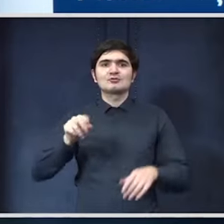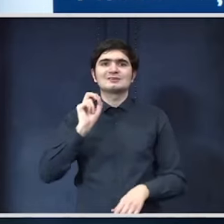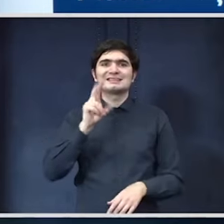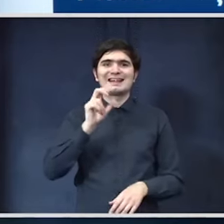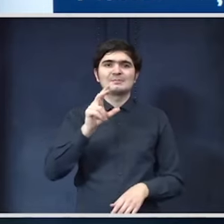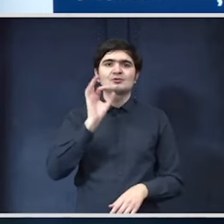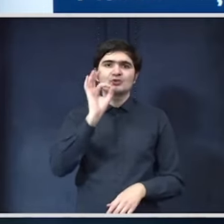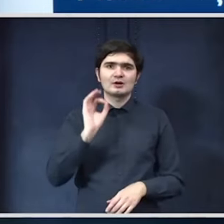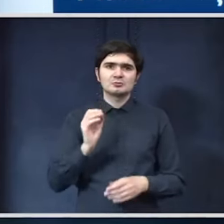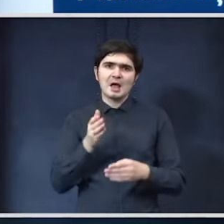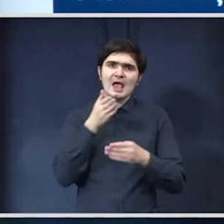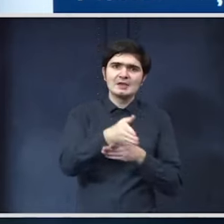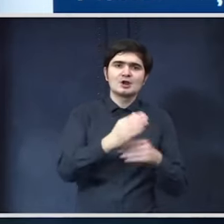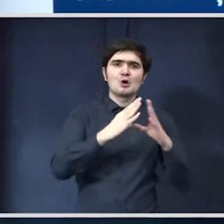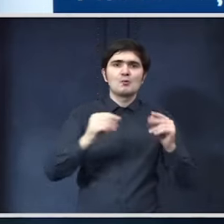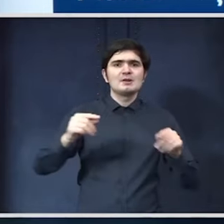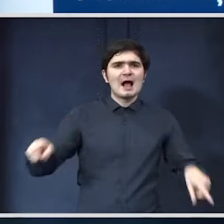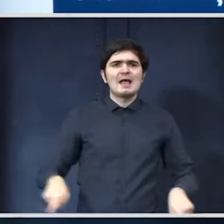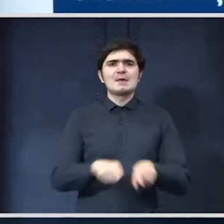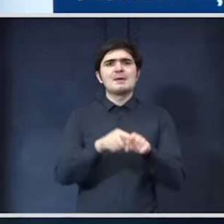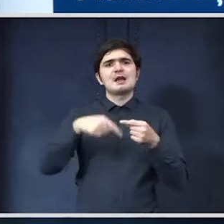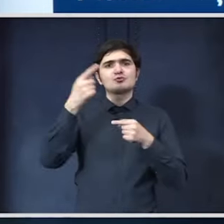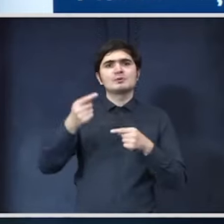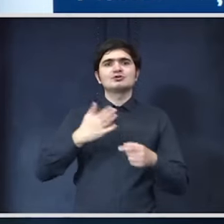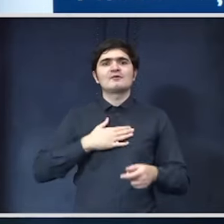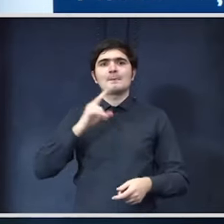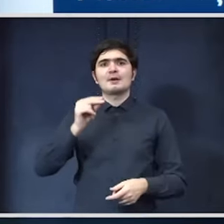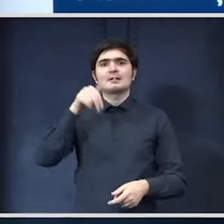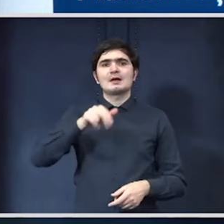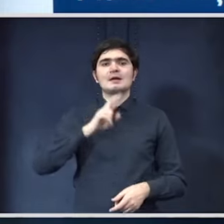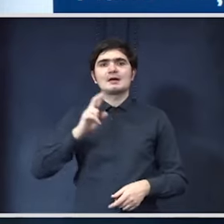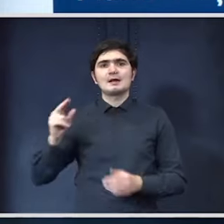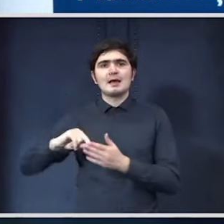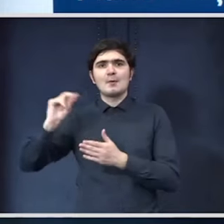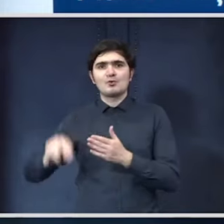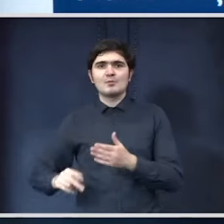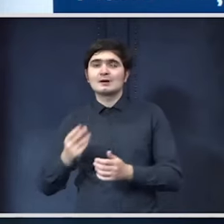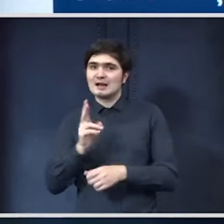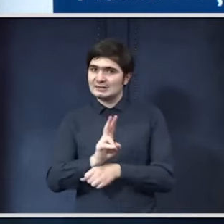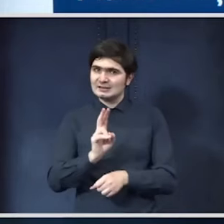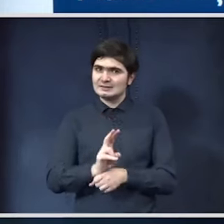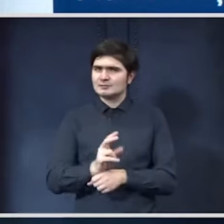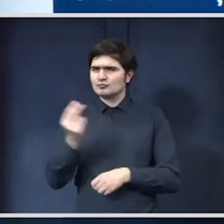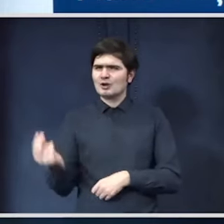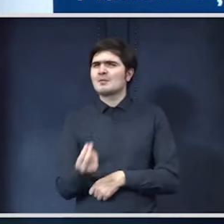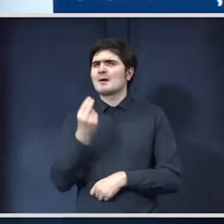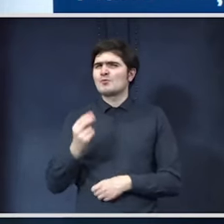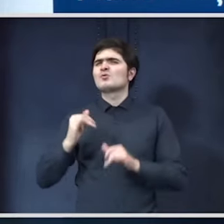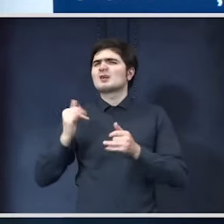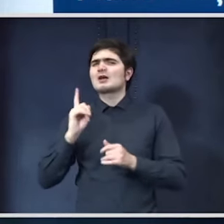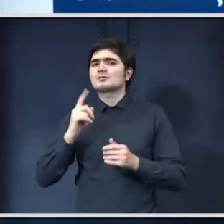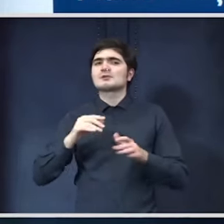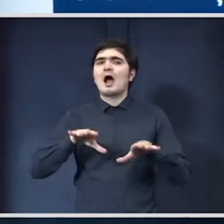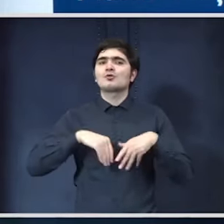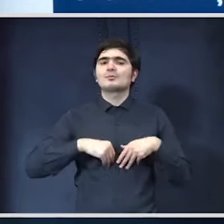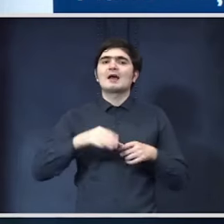intră în țară imediat ce avem PNR-ul aprobat dar atenție în cel mai bun caz el va fi adotat